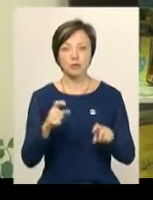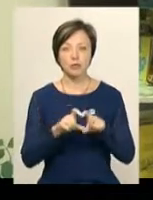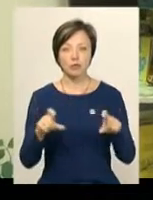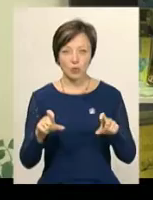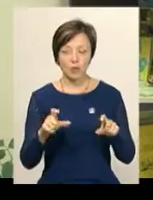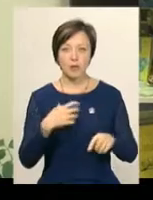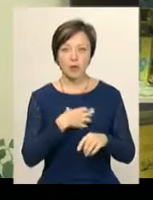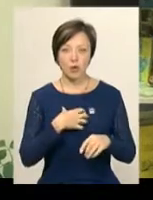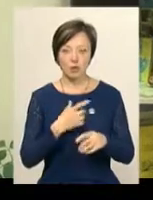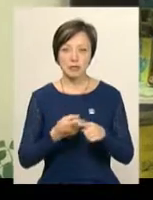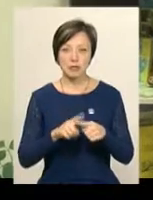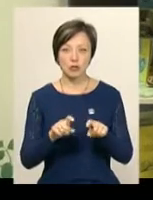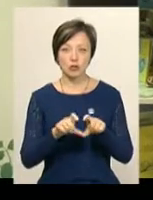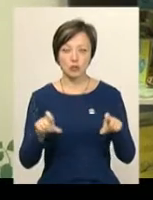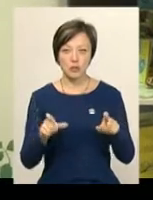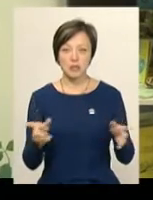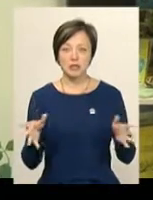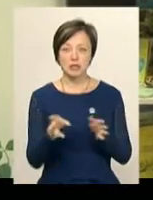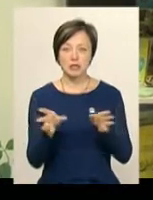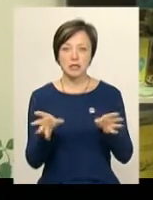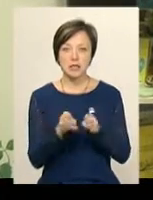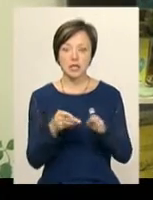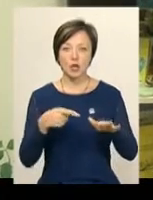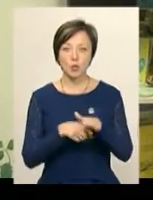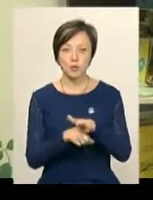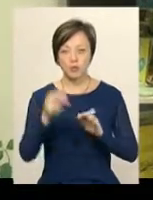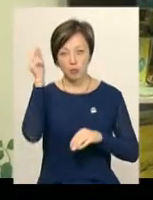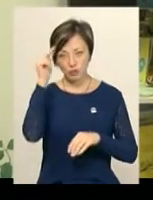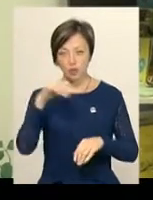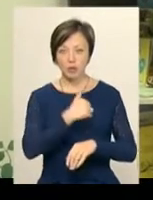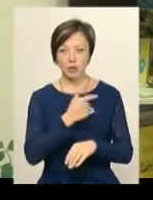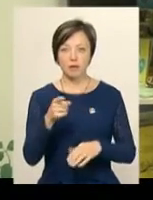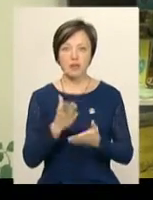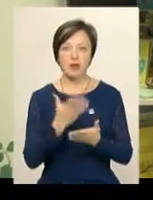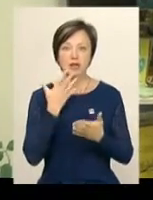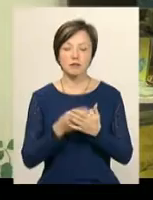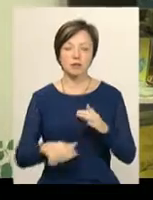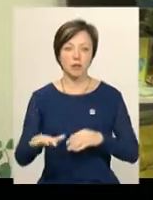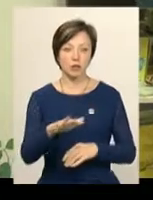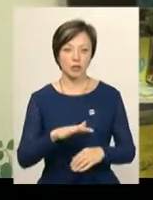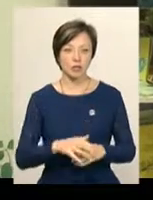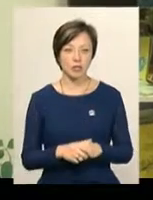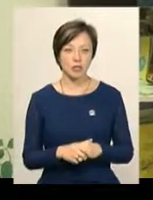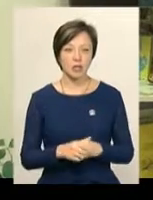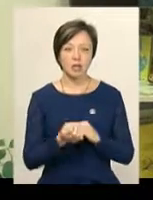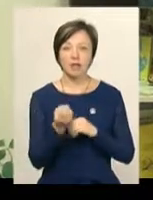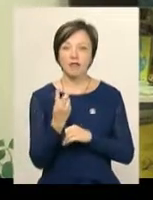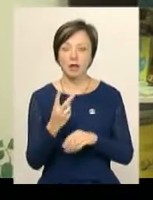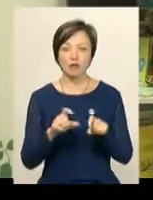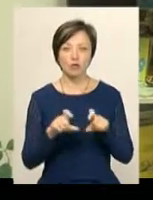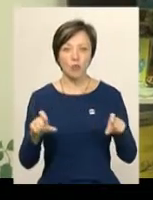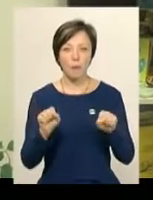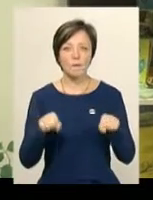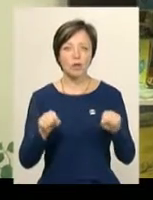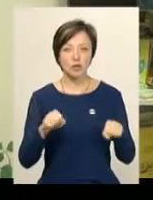теж є в пріоритеті, тому що це є школа з інклюзивним навчанням, і ми би хотіли, щоб вони мали свій майданчик. 12-та школа